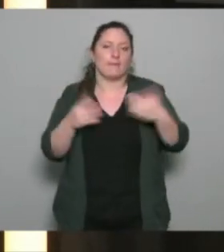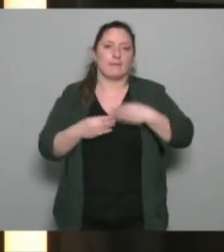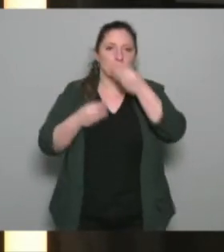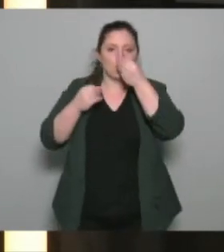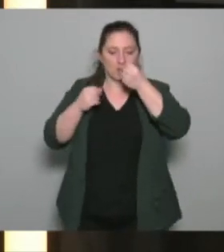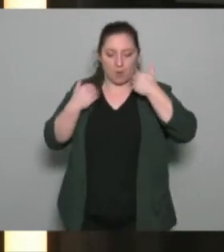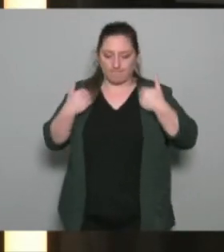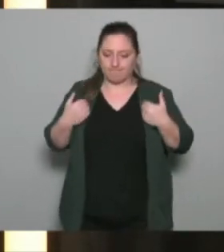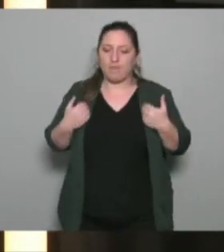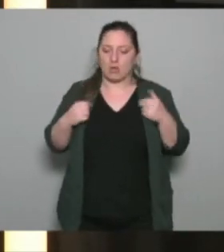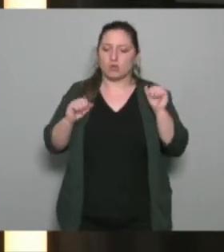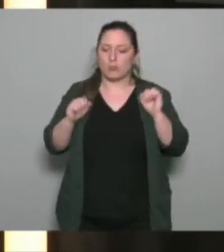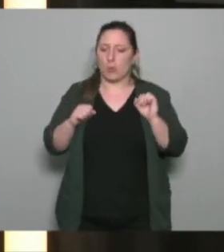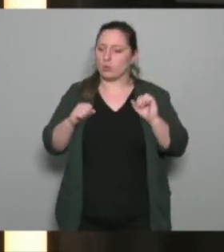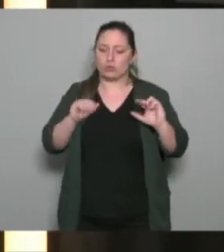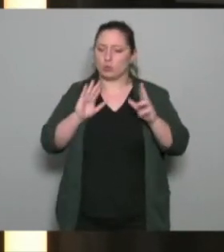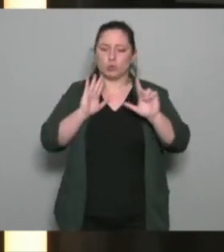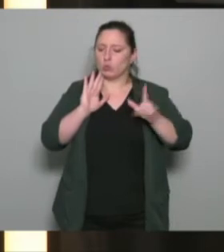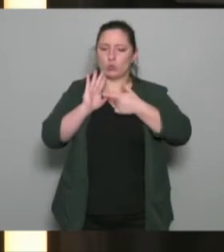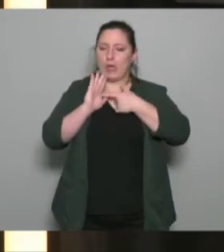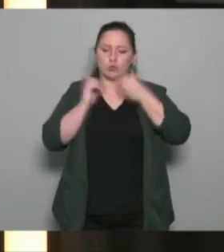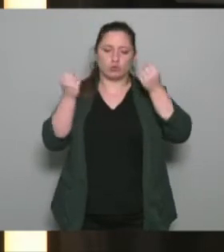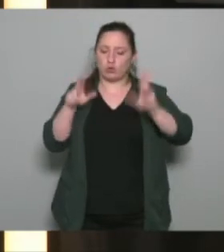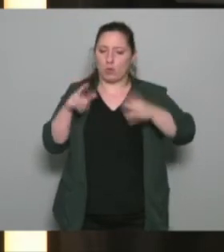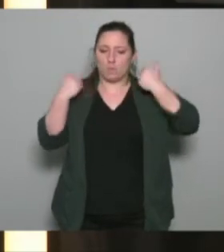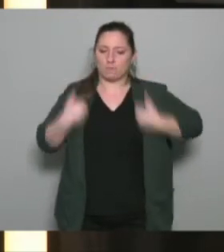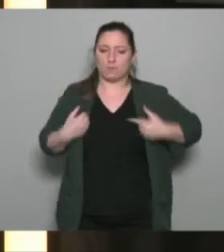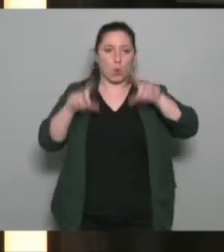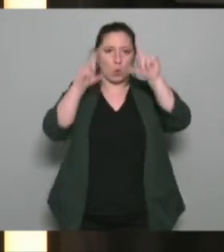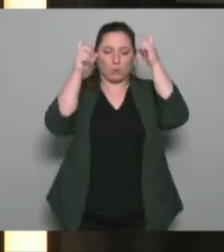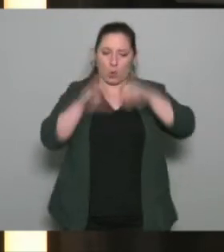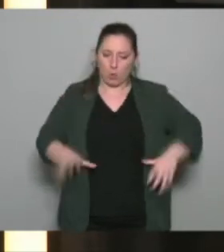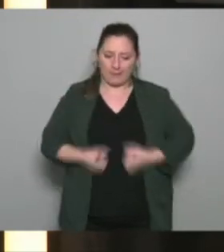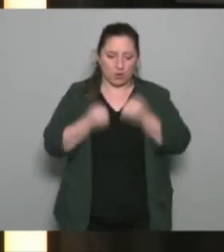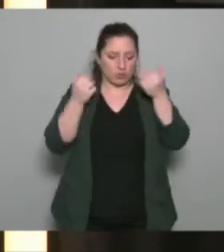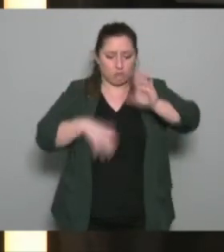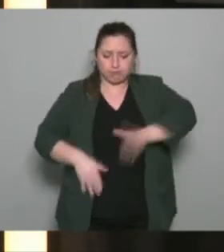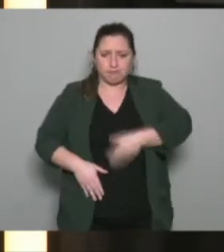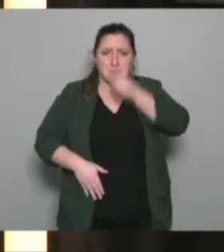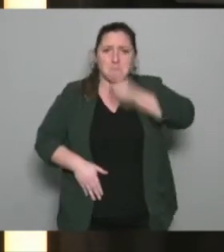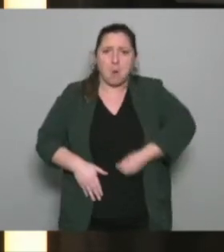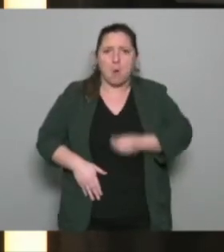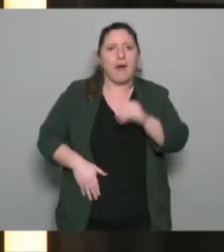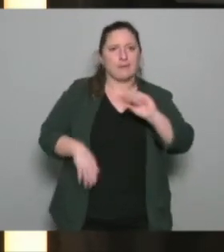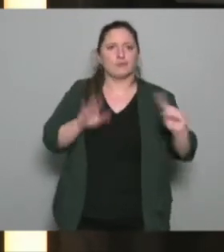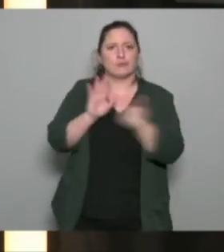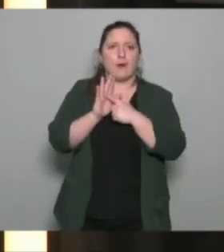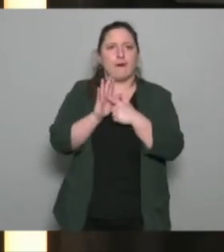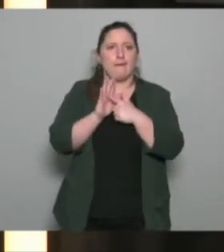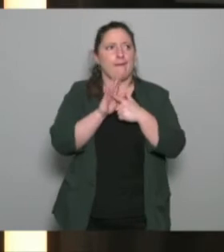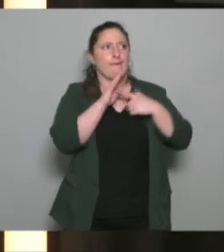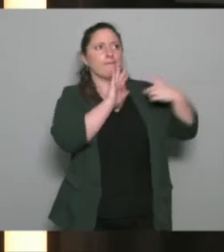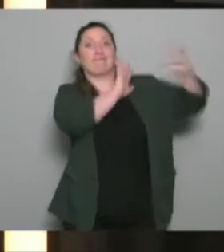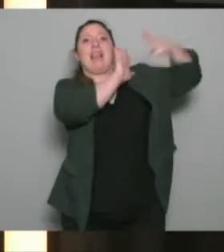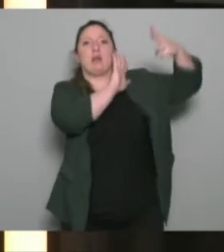c'est à dire comment ça se travaille qu'est-ce que c'est que la légitimité comment on l'acquiert et donc là du coup ça fait forcément écho